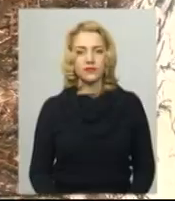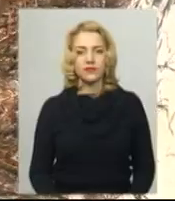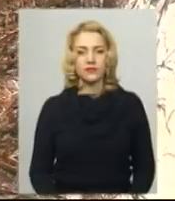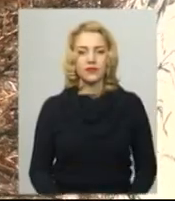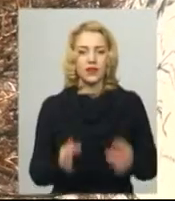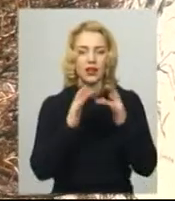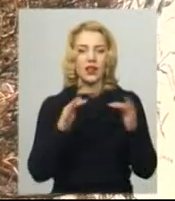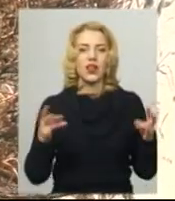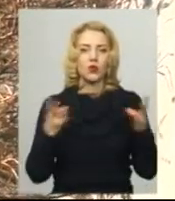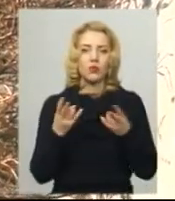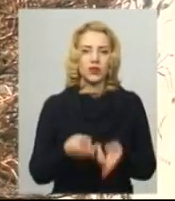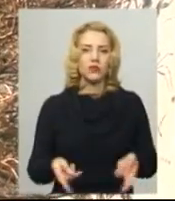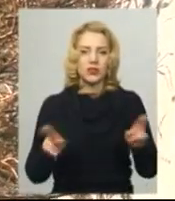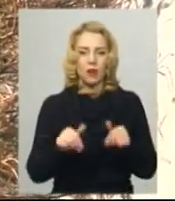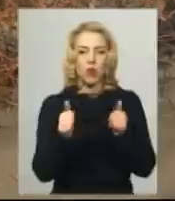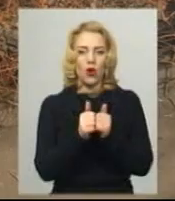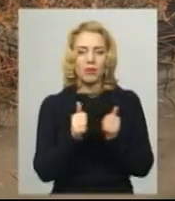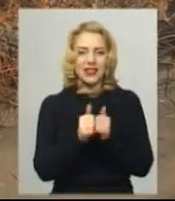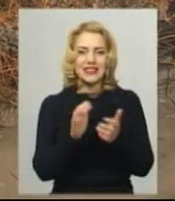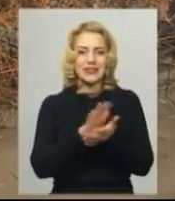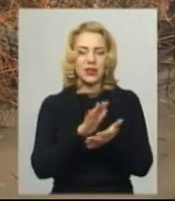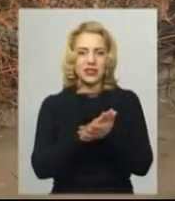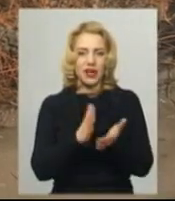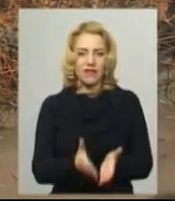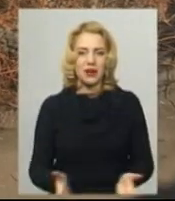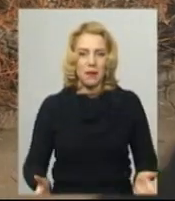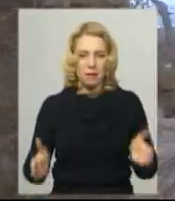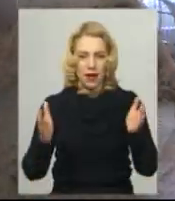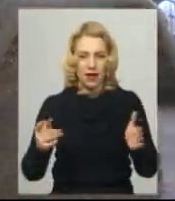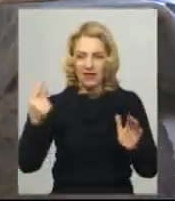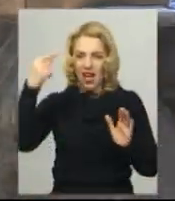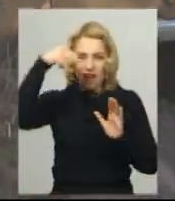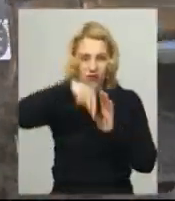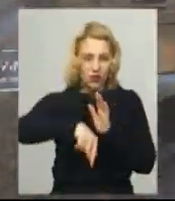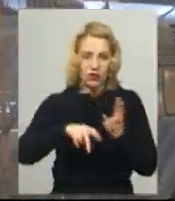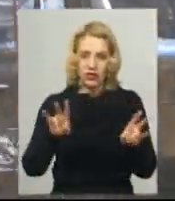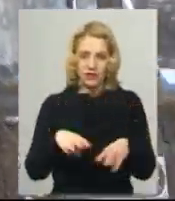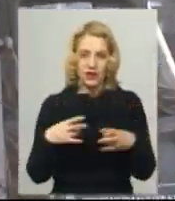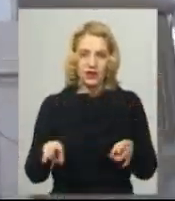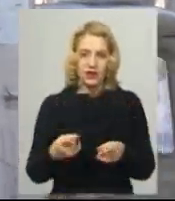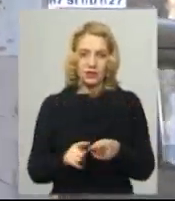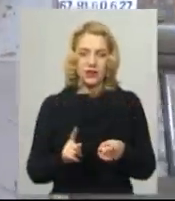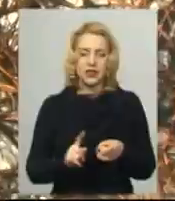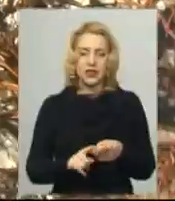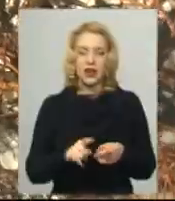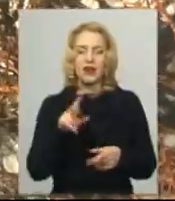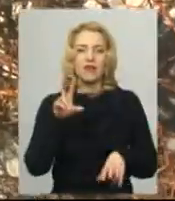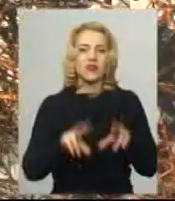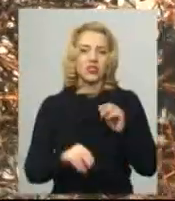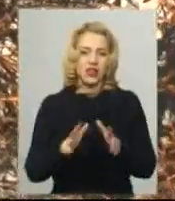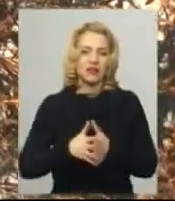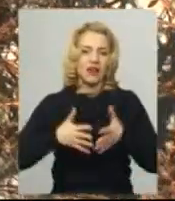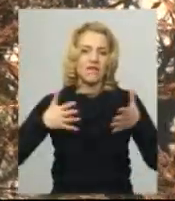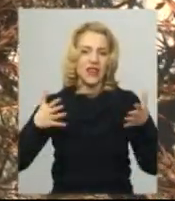Ялинку потрібно залишати поблизу сміттєвих баків, а не всередині них. Ліцеве дерево не належить до побутових, а до великогабаритніх